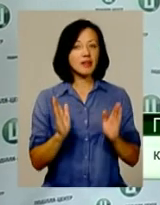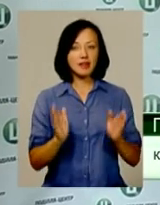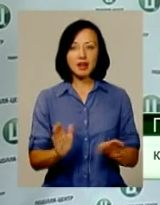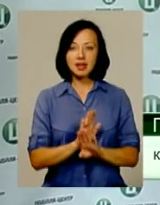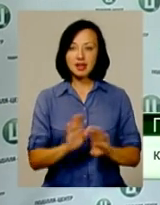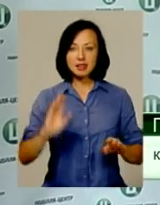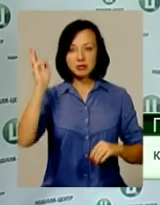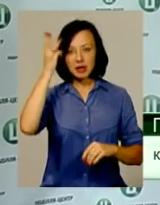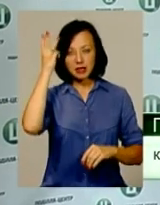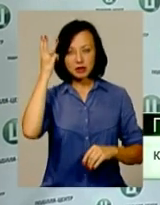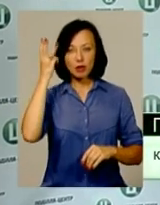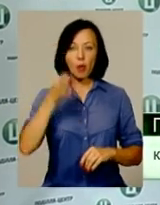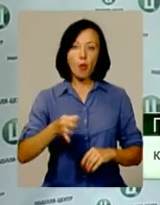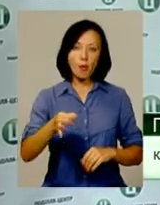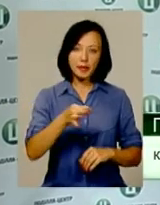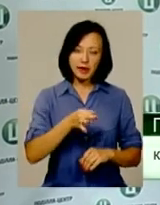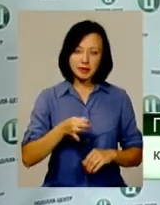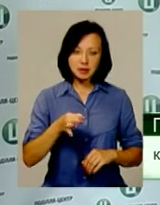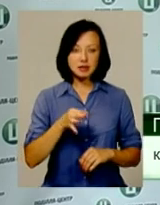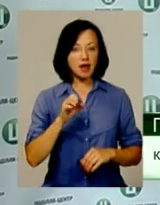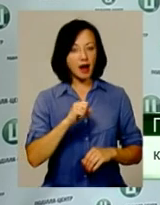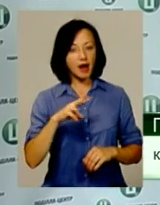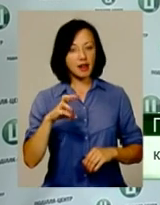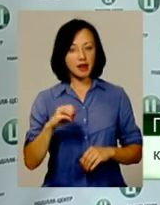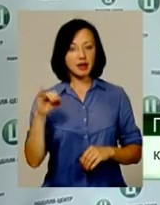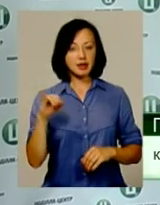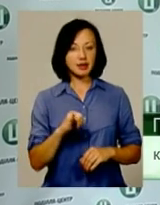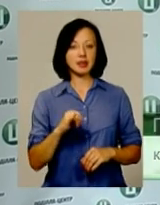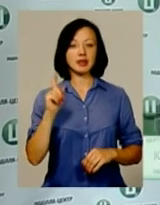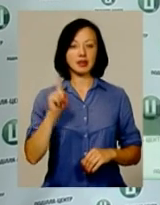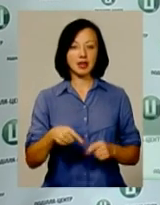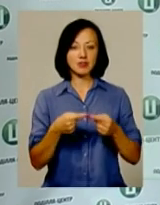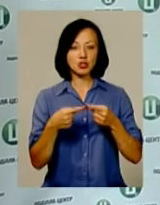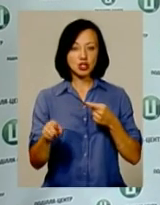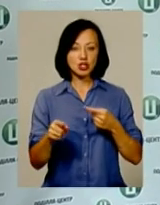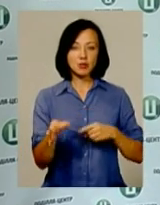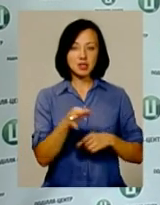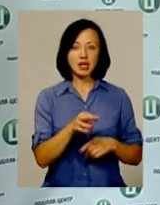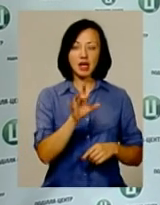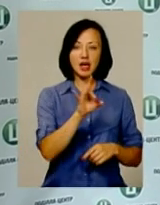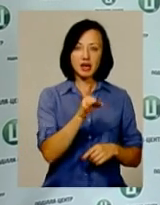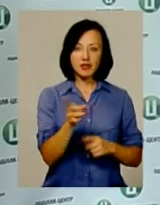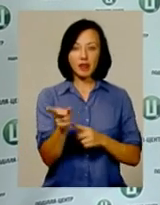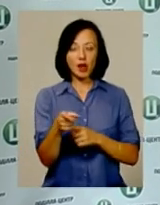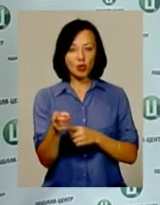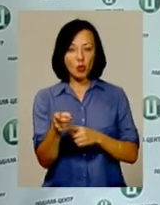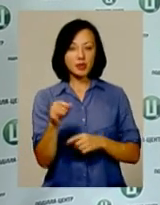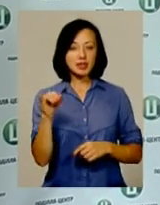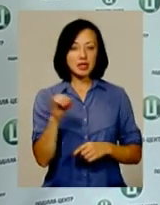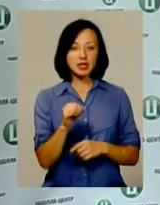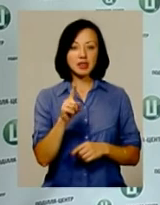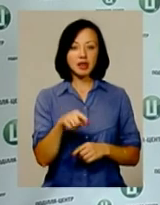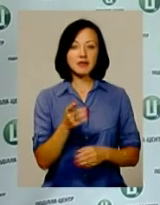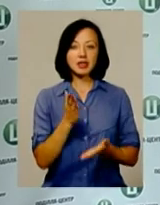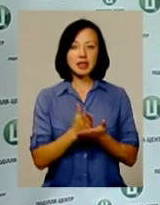з Смельницького, Смельницької області, але і навіть з інших областей Рівенських, Тернопільської, і навіть